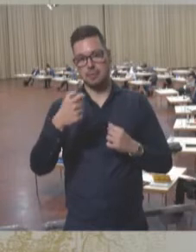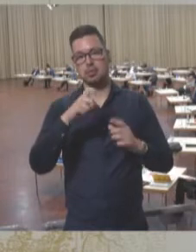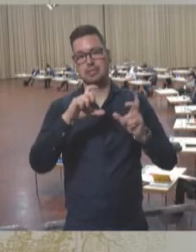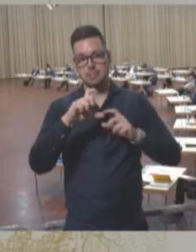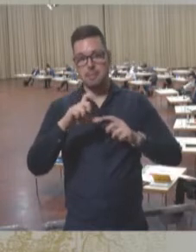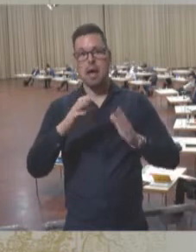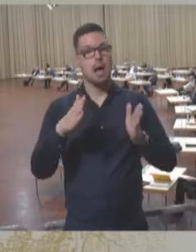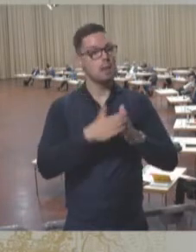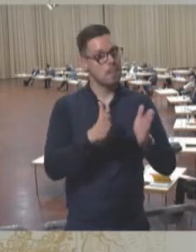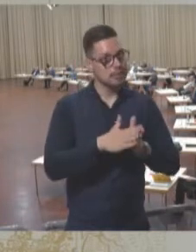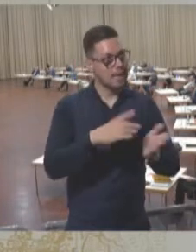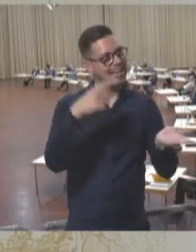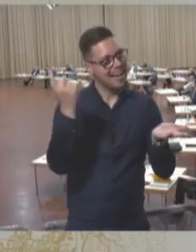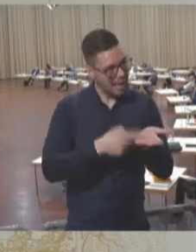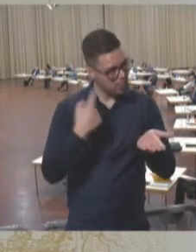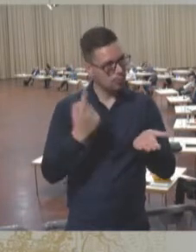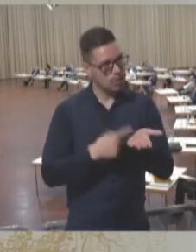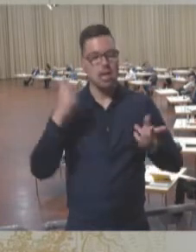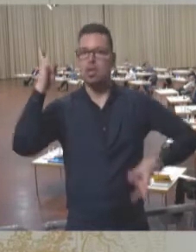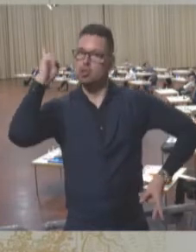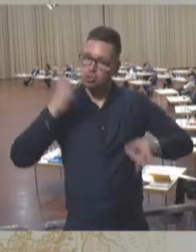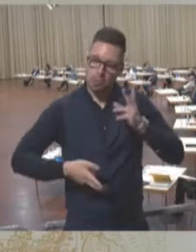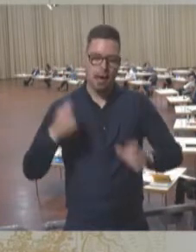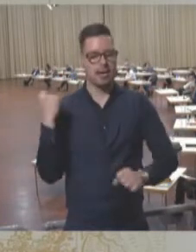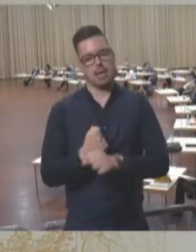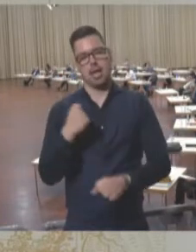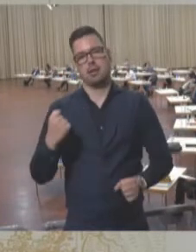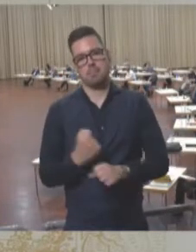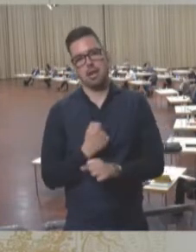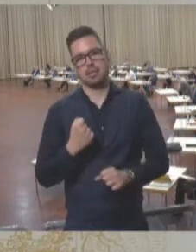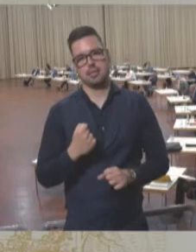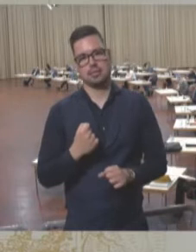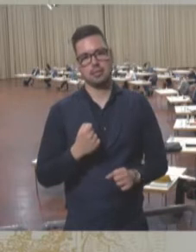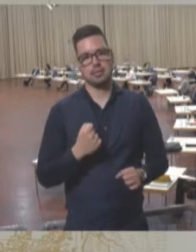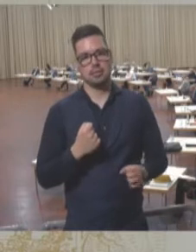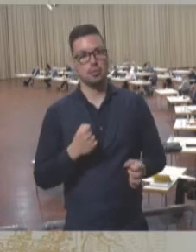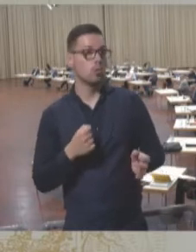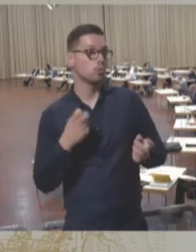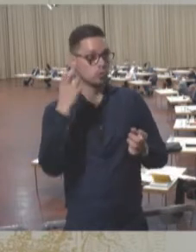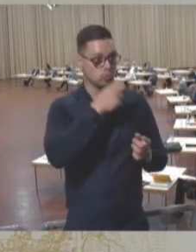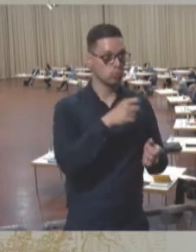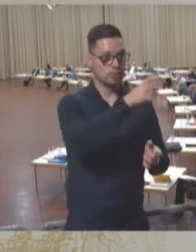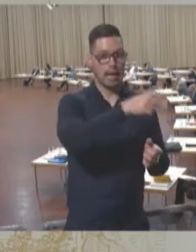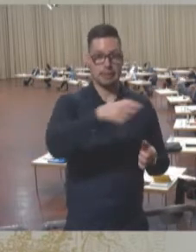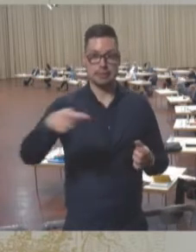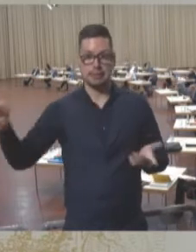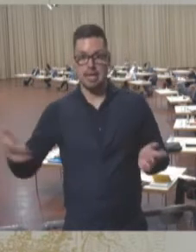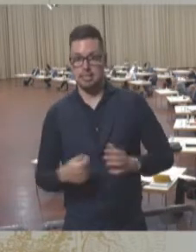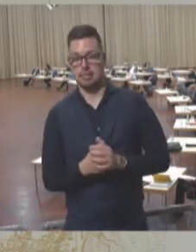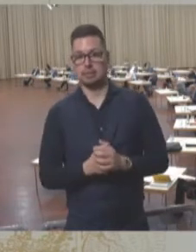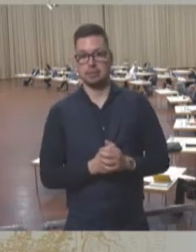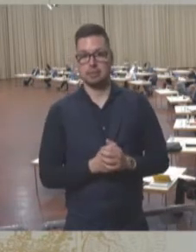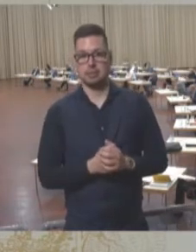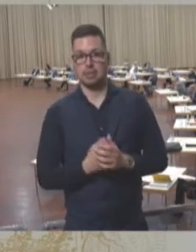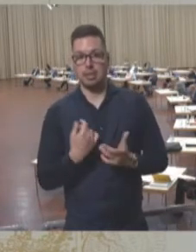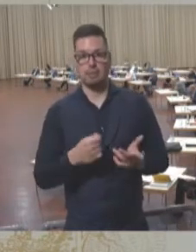aufgefordert, ihre ganz normale Arbeit zu machen, nämlich Kandidatinnen aufzustellen. Was sind denn die